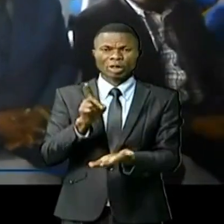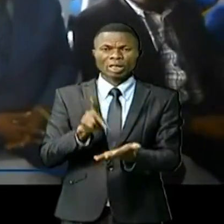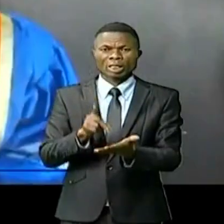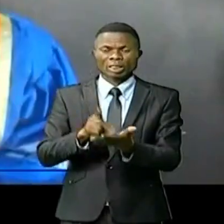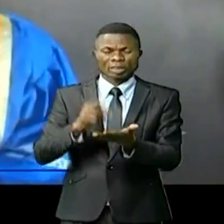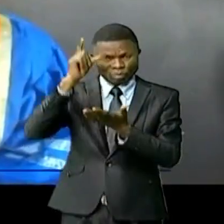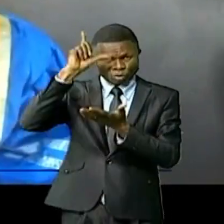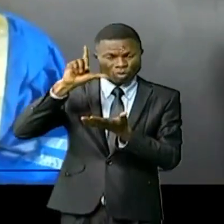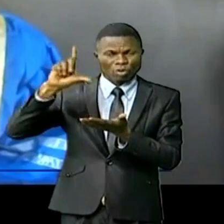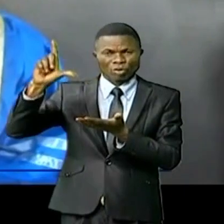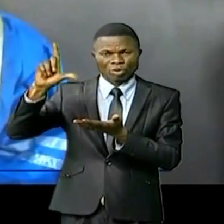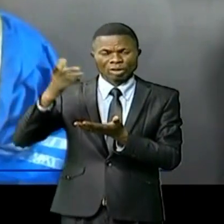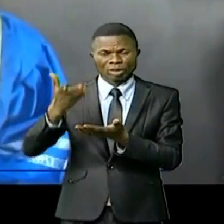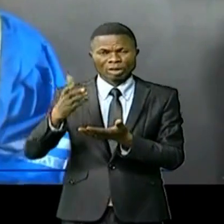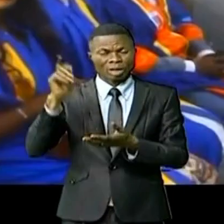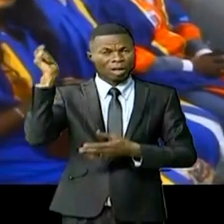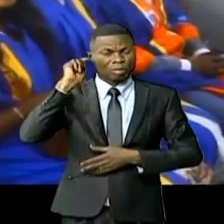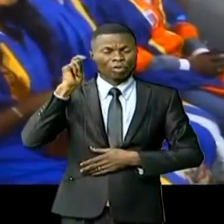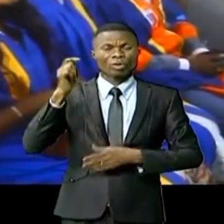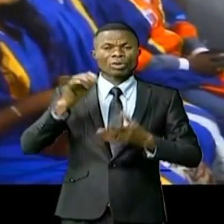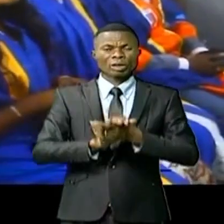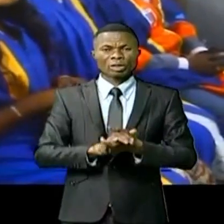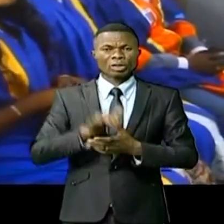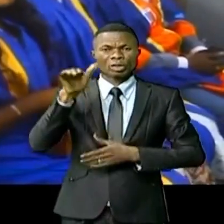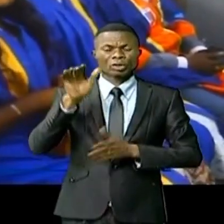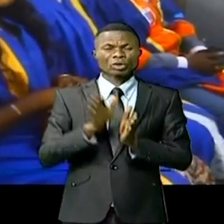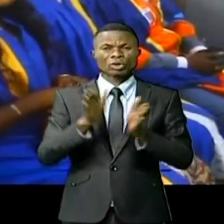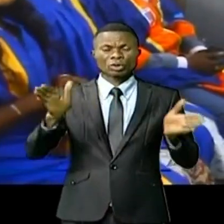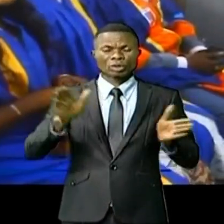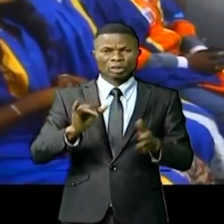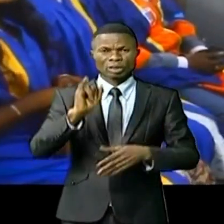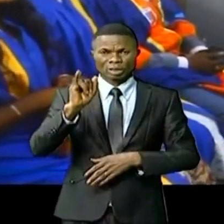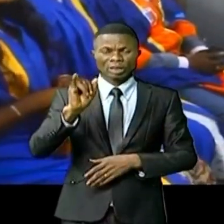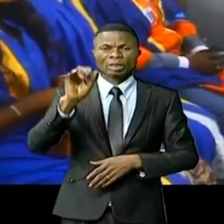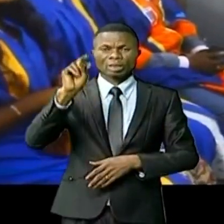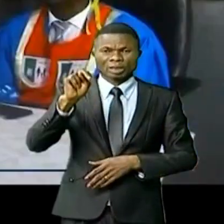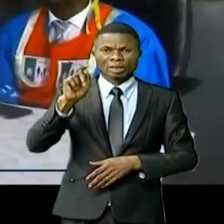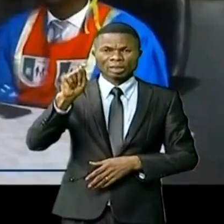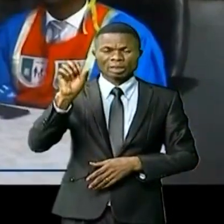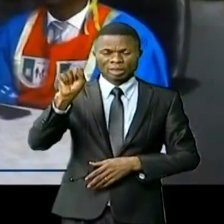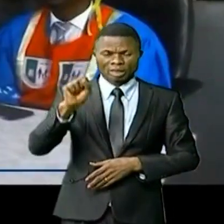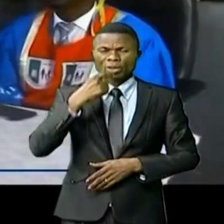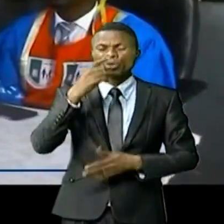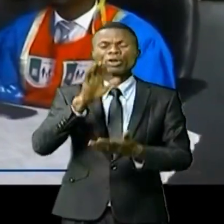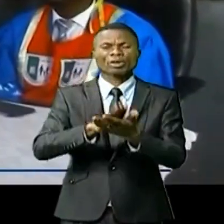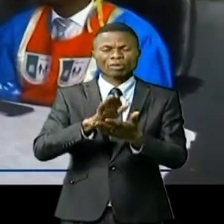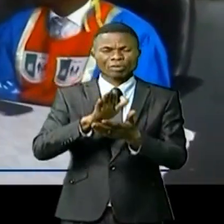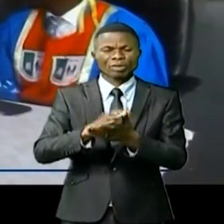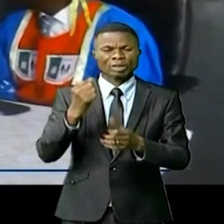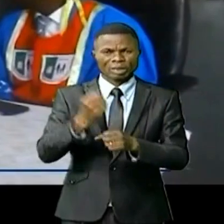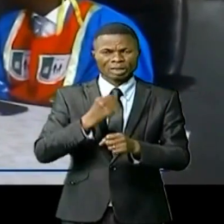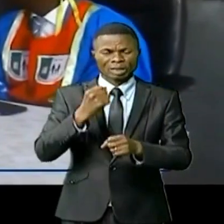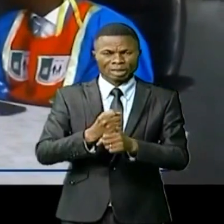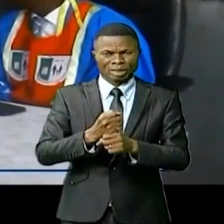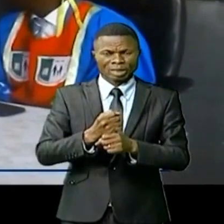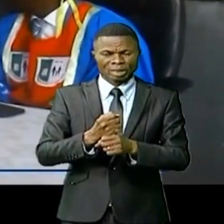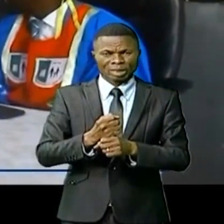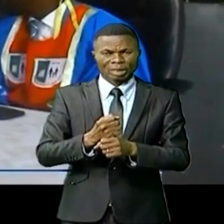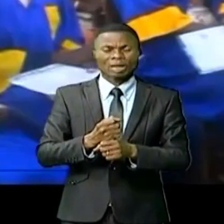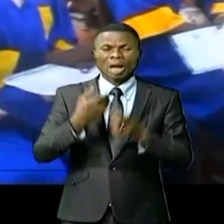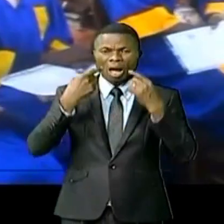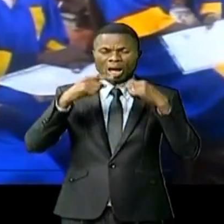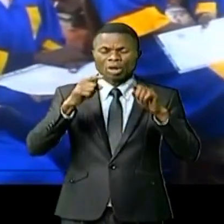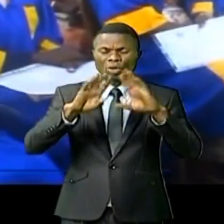professeur Mwendanga Musengo, directeur général de l'INTS, s'est félicité du parcours sans omettre de rappeler